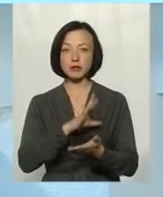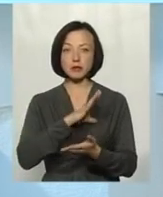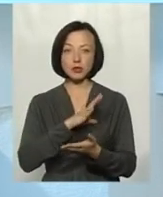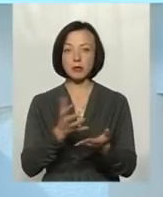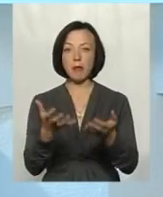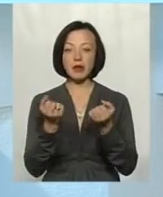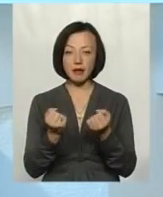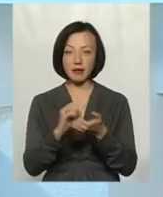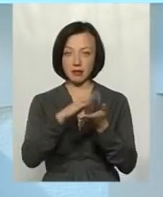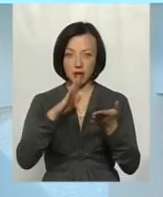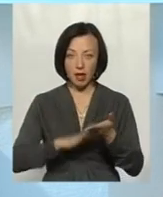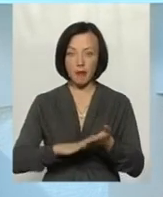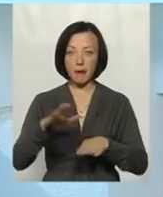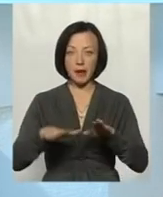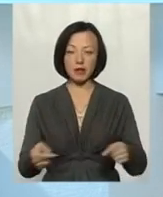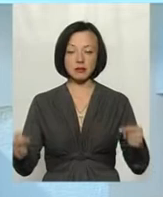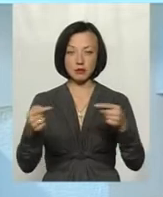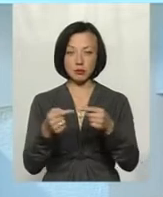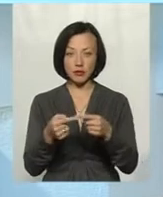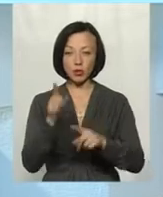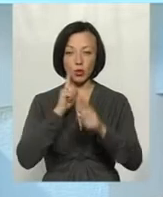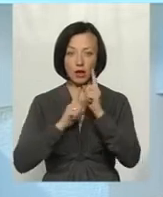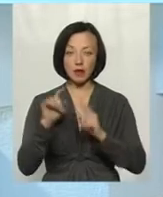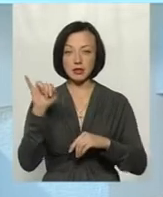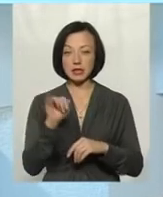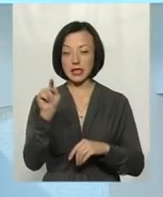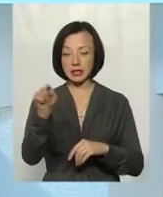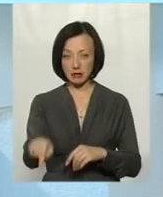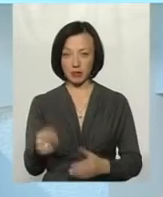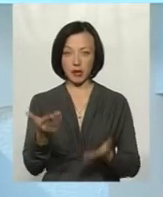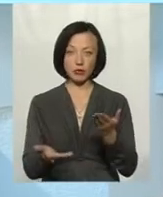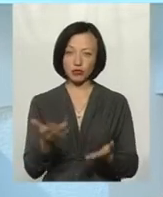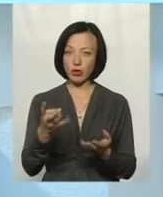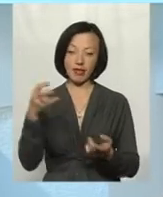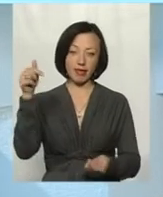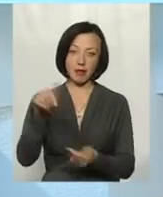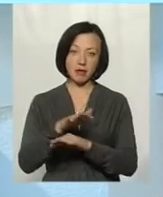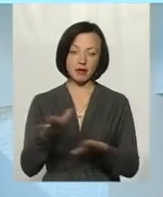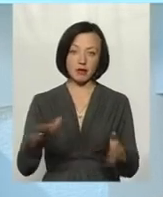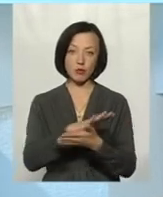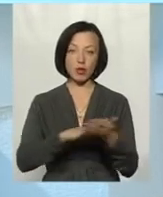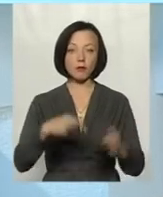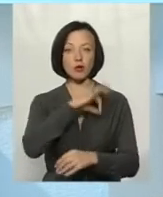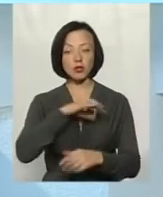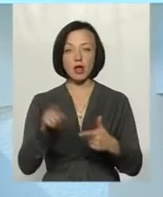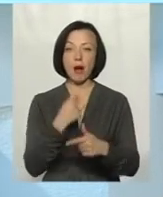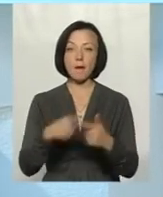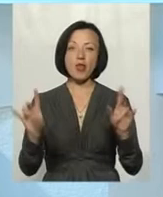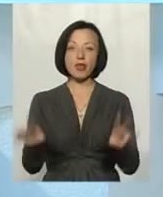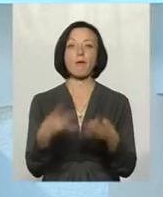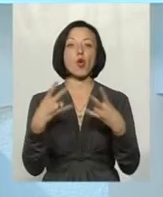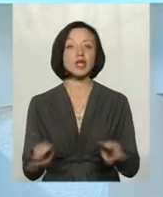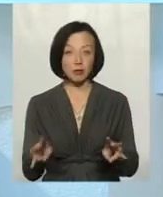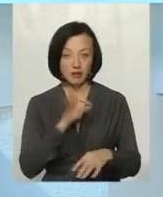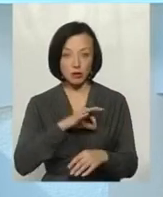на баланс відповідної ради. І якщо вони непридатні для подачі використання або непотрібні для